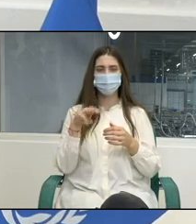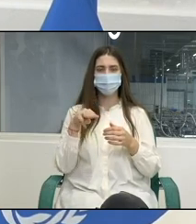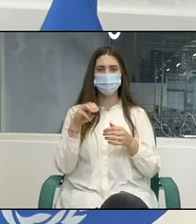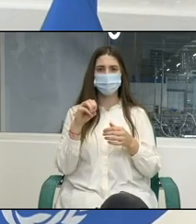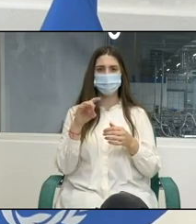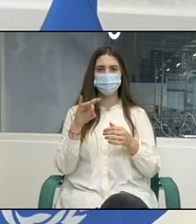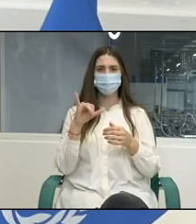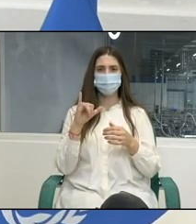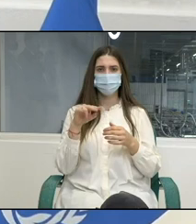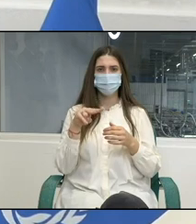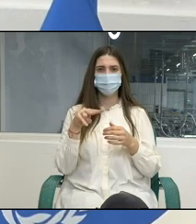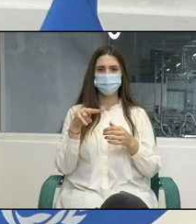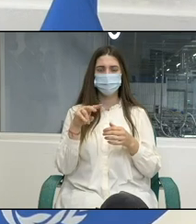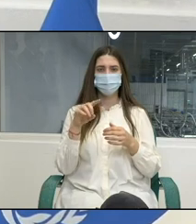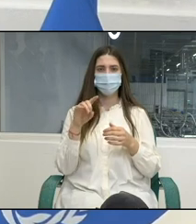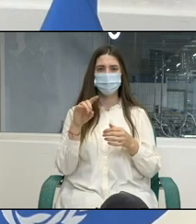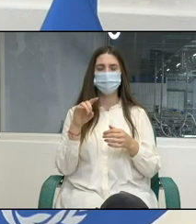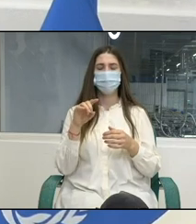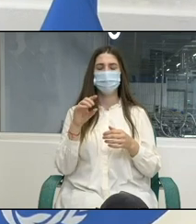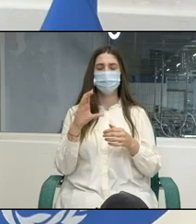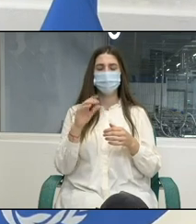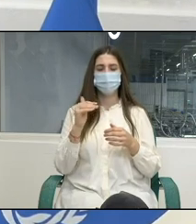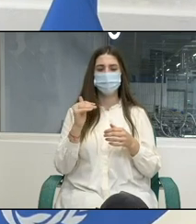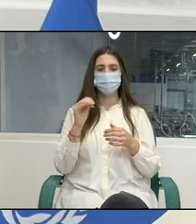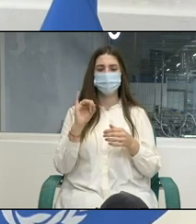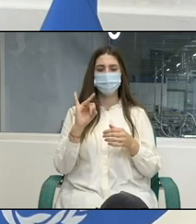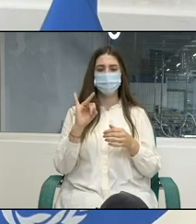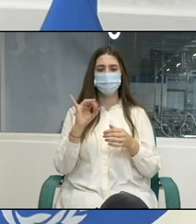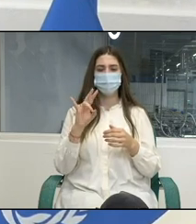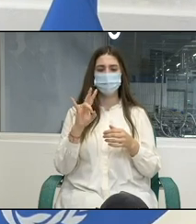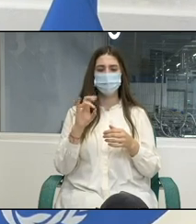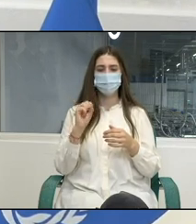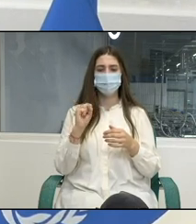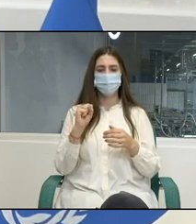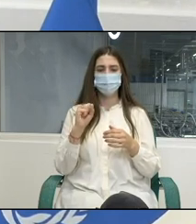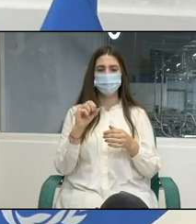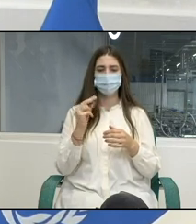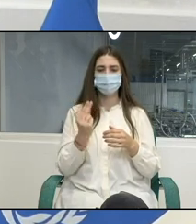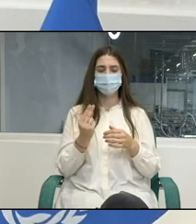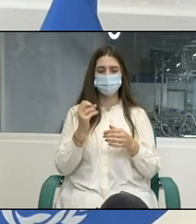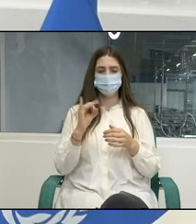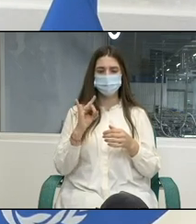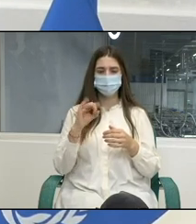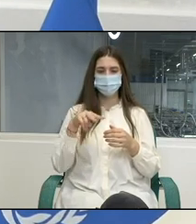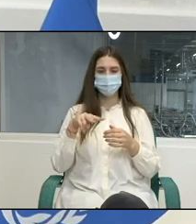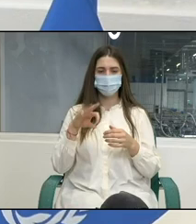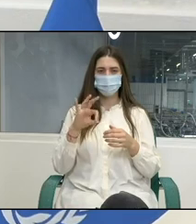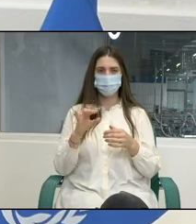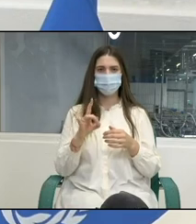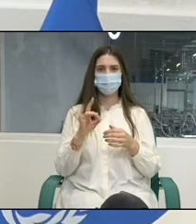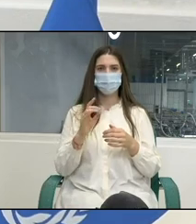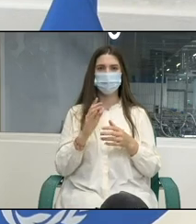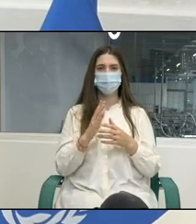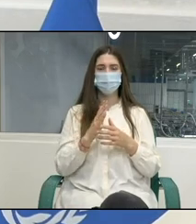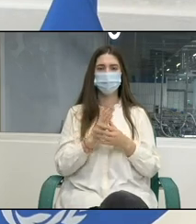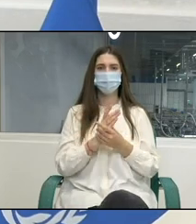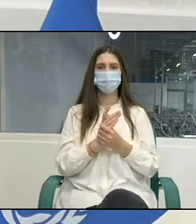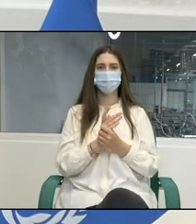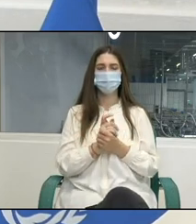predispus în discuții în privință brigatului de stat și policii brigetari fiscale